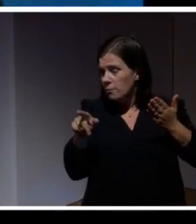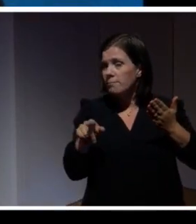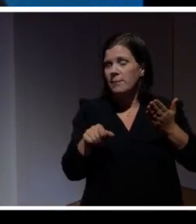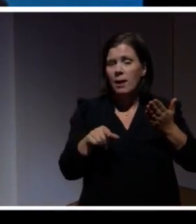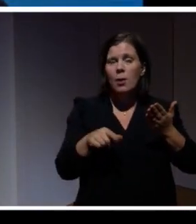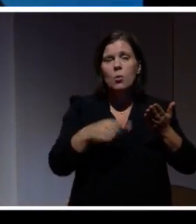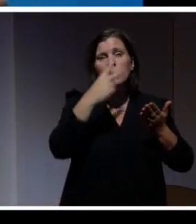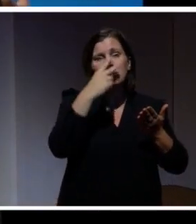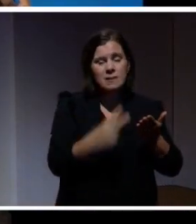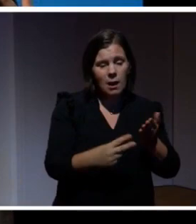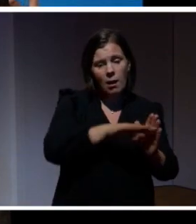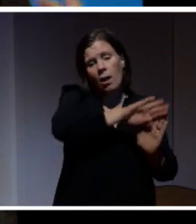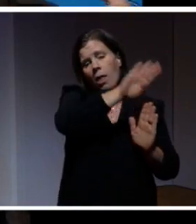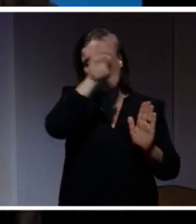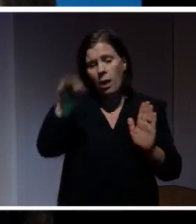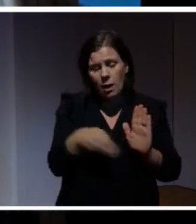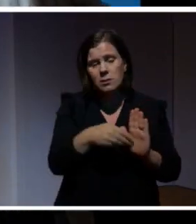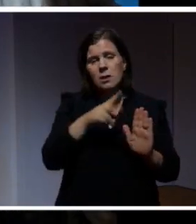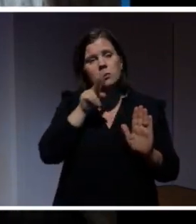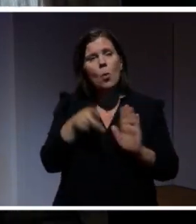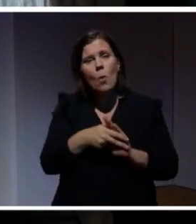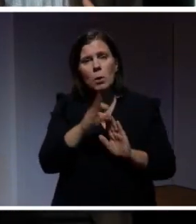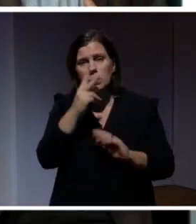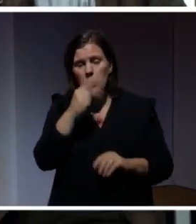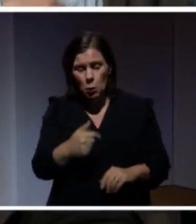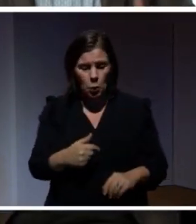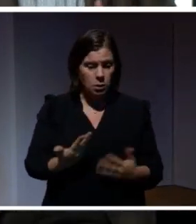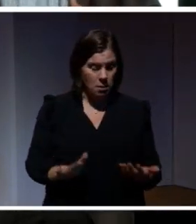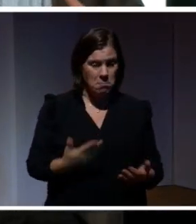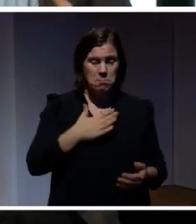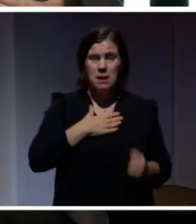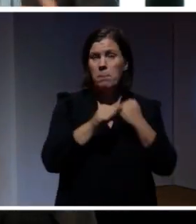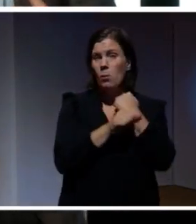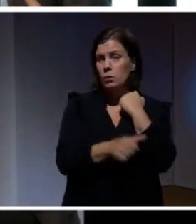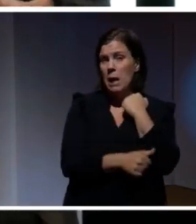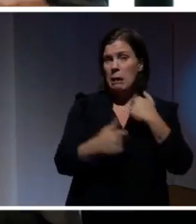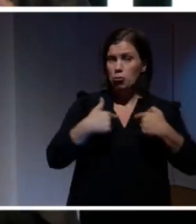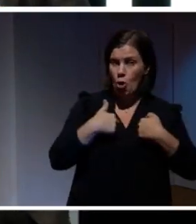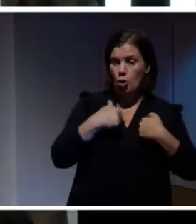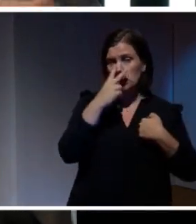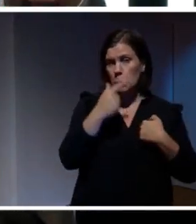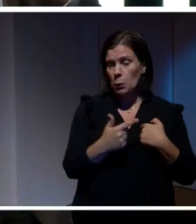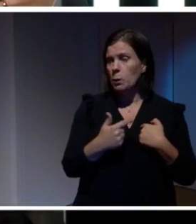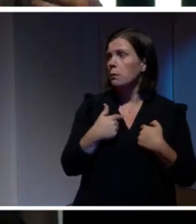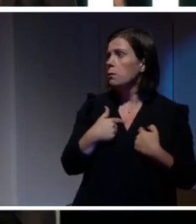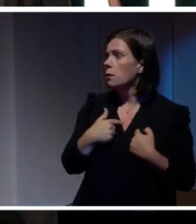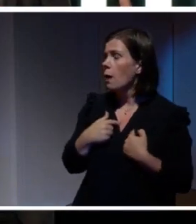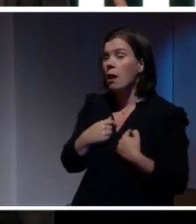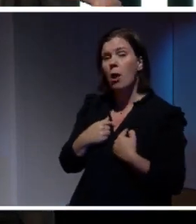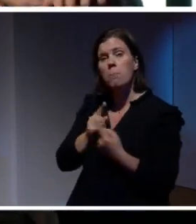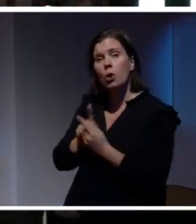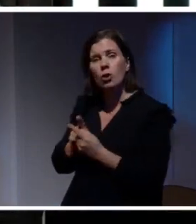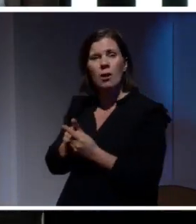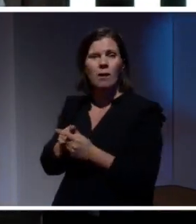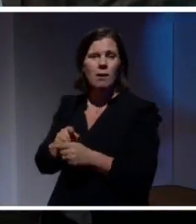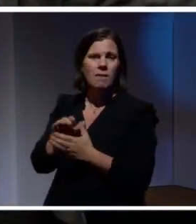Och hur jag ser ut när jag lägger mig för den delen. Hur jag ser ut när jag står här och vad som är mitt professionella jag. Vad som är mitt jag när jag möter mina nära och